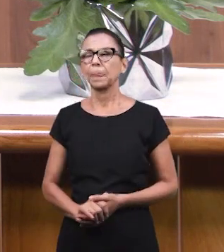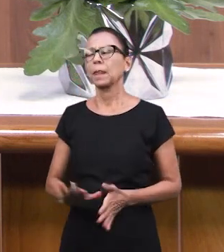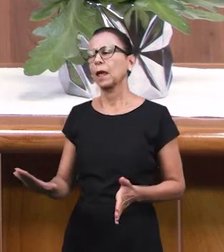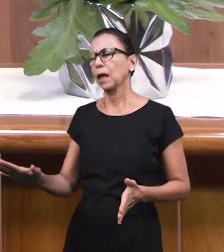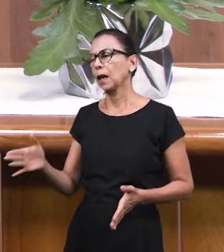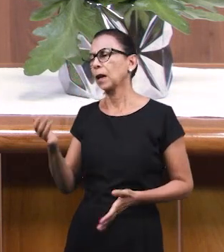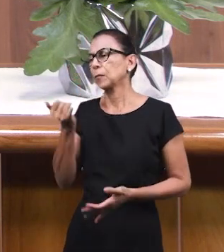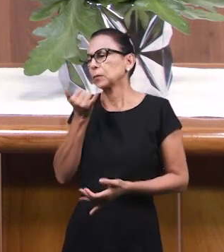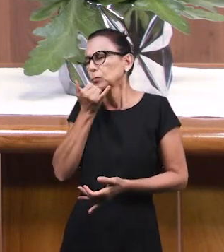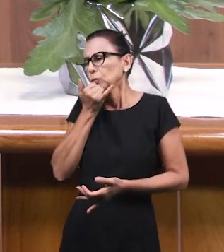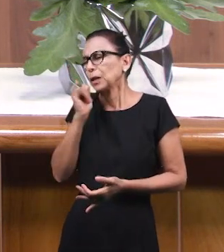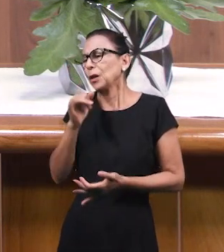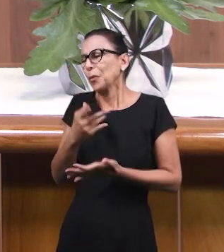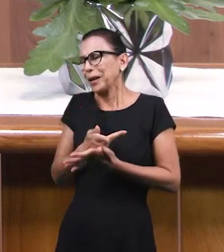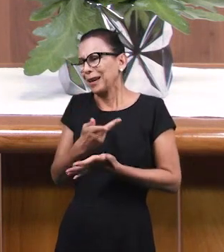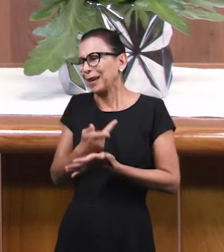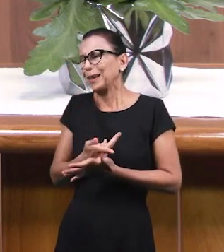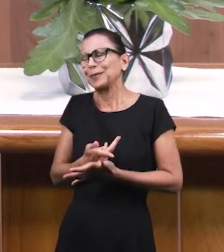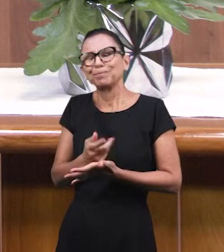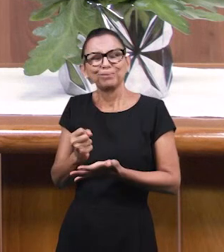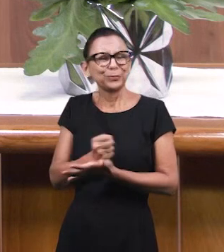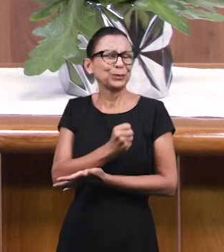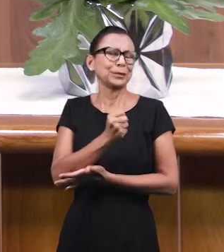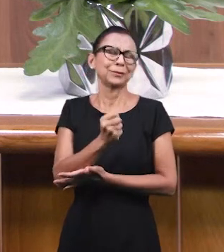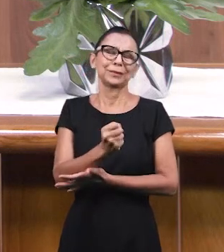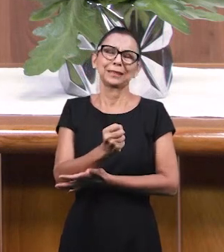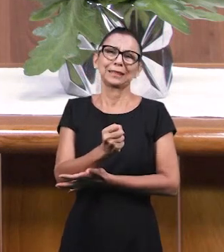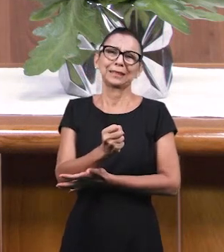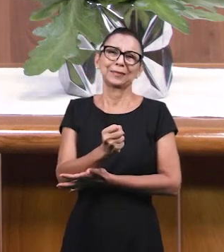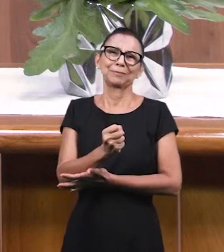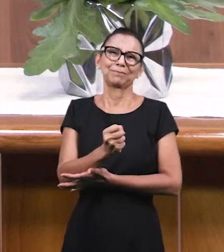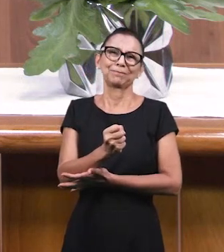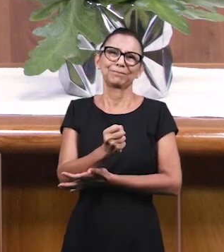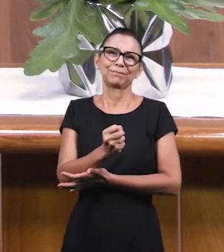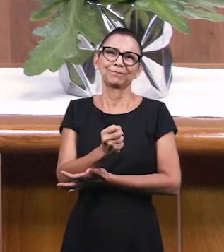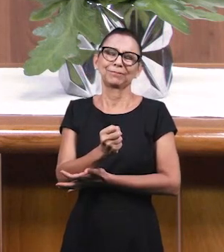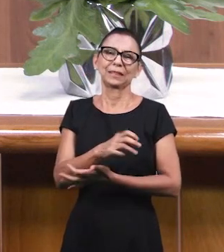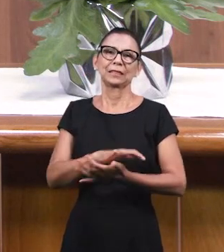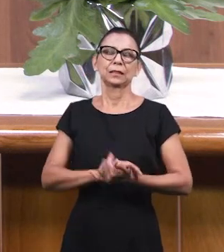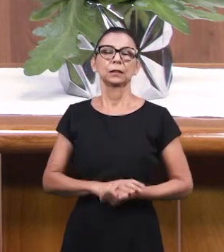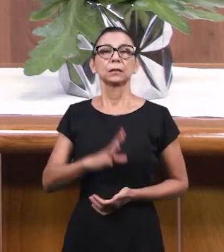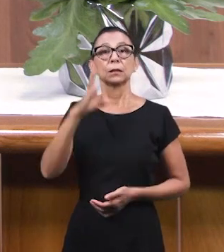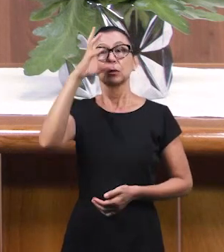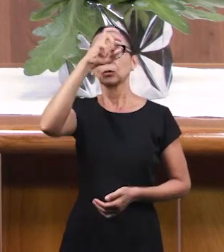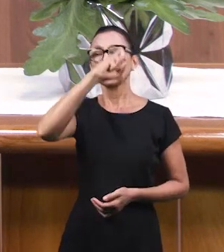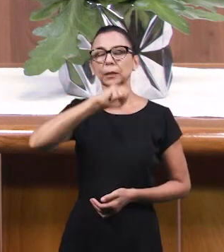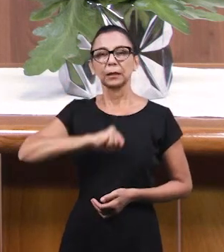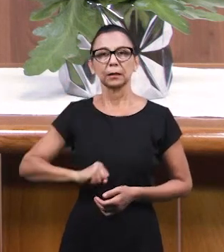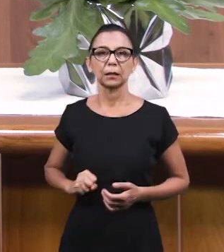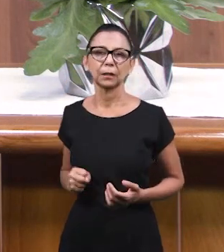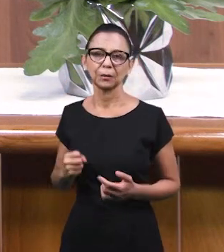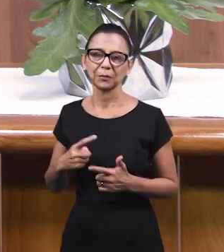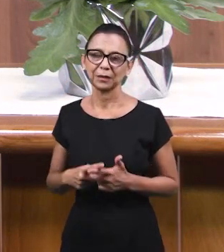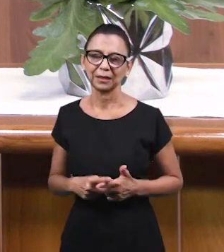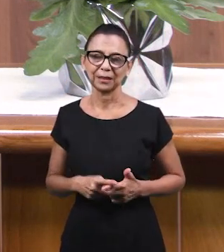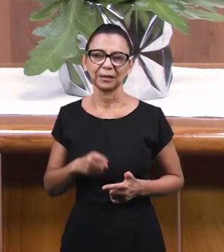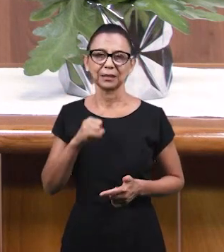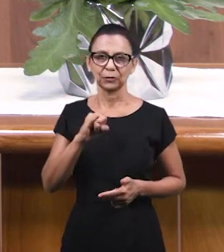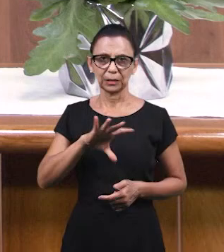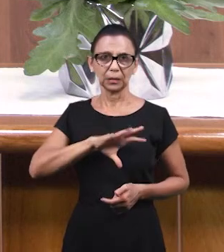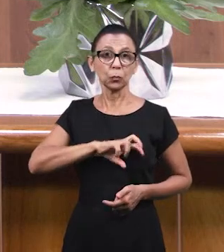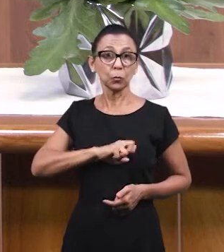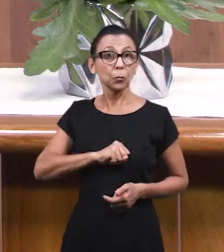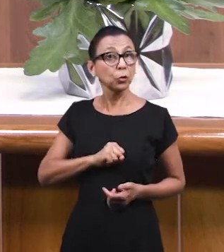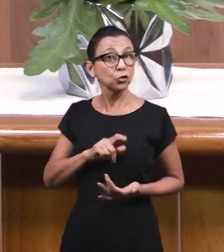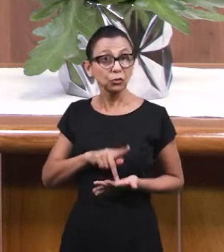говорит – я признаю свою ошибку, свою слабость. И мы должны понимать, что истинная